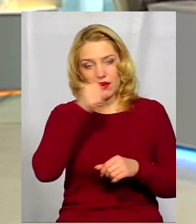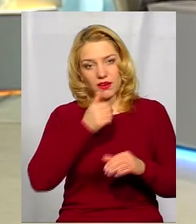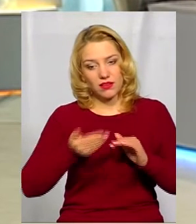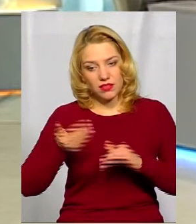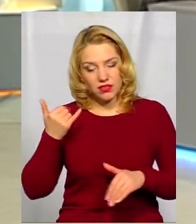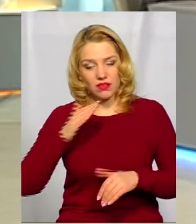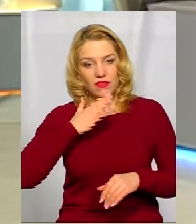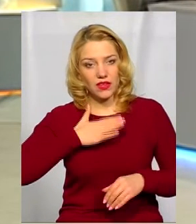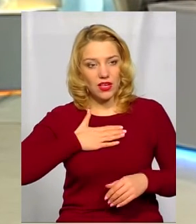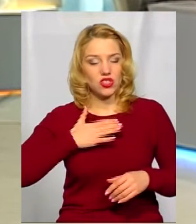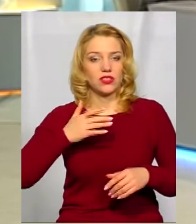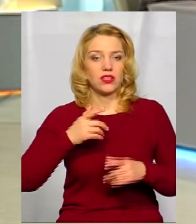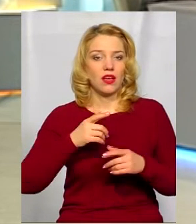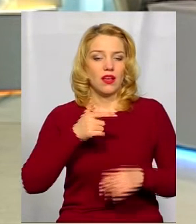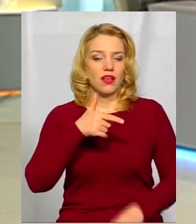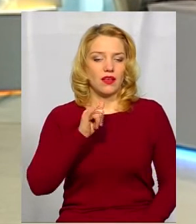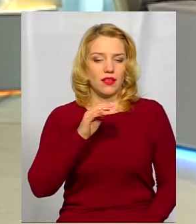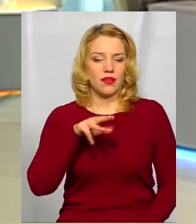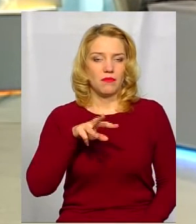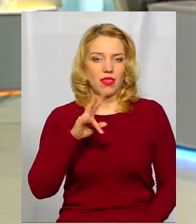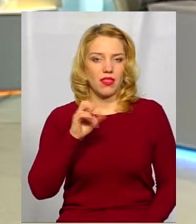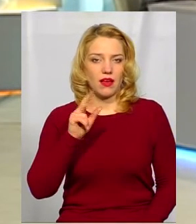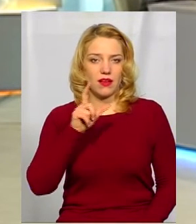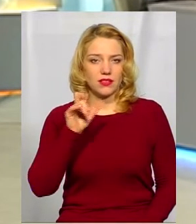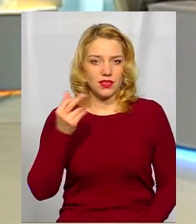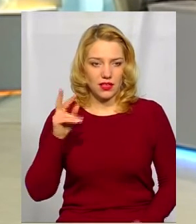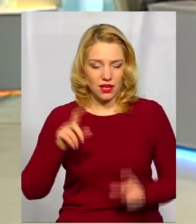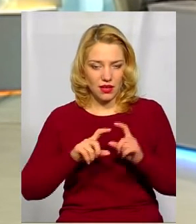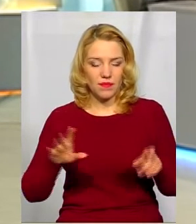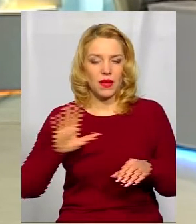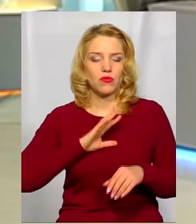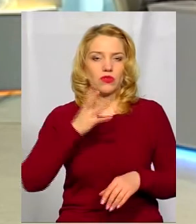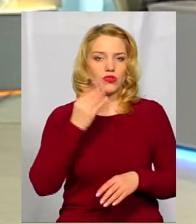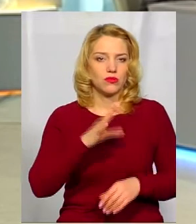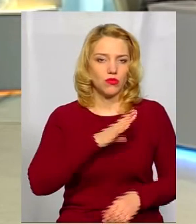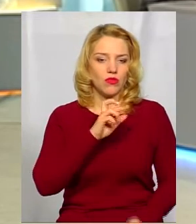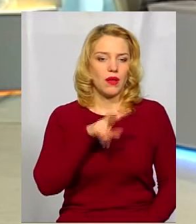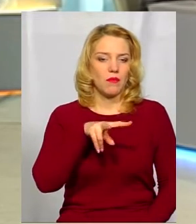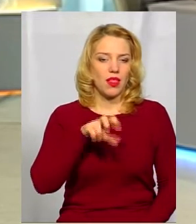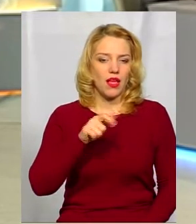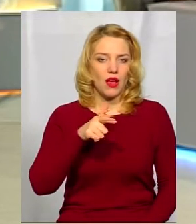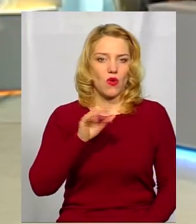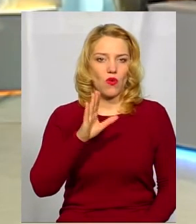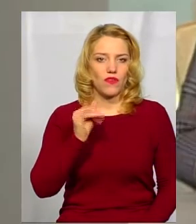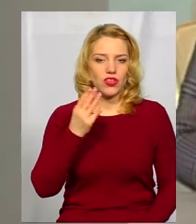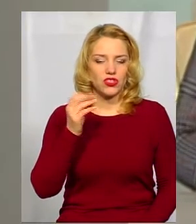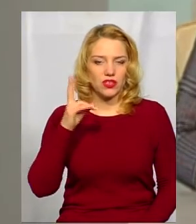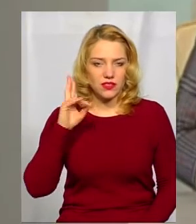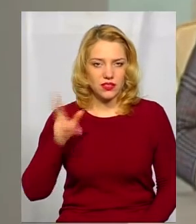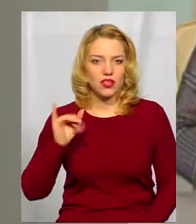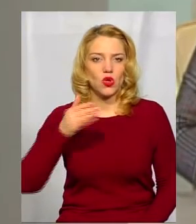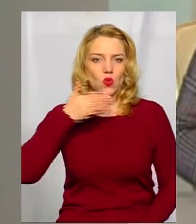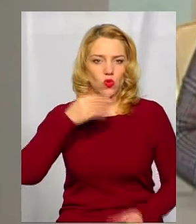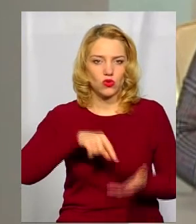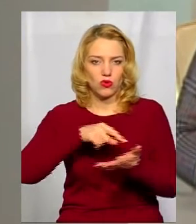нас в гімназії. А далі, відповідно, ще був один фестиваль в Благовіщенську і в Ужгороді. Після створення громадської